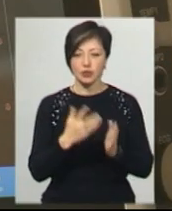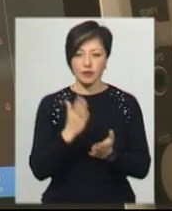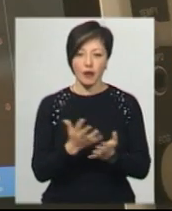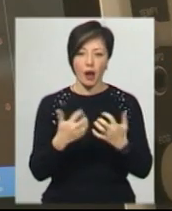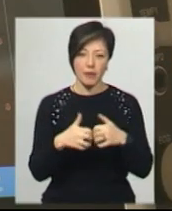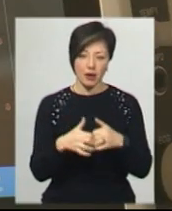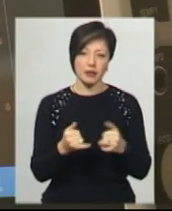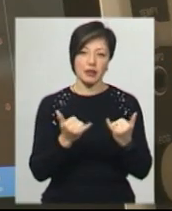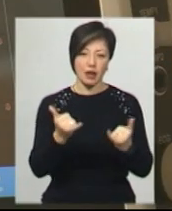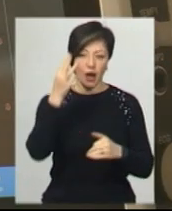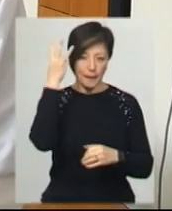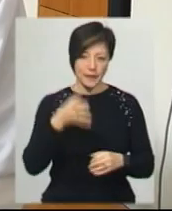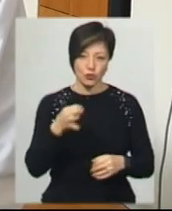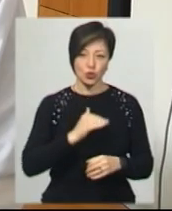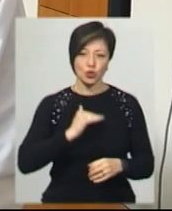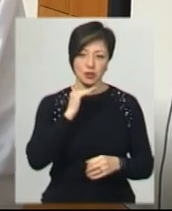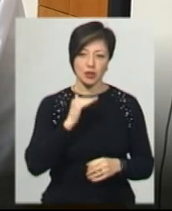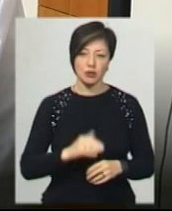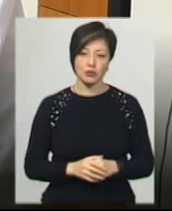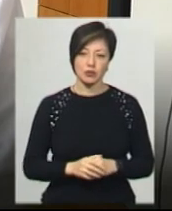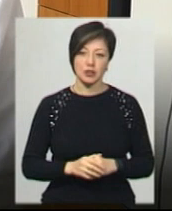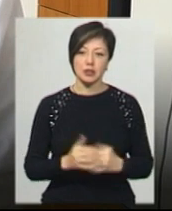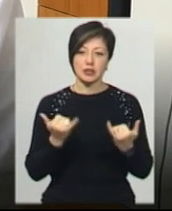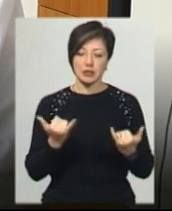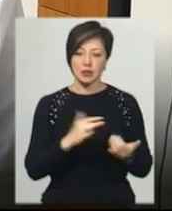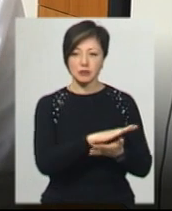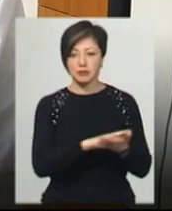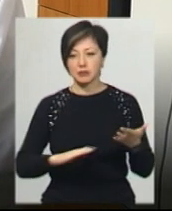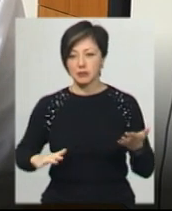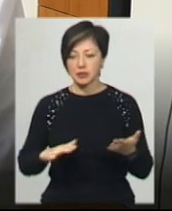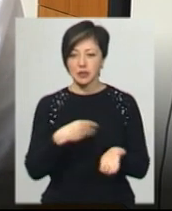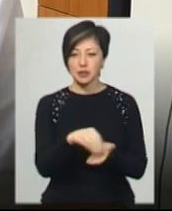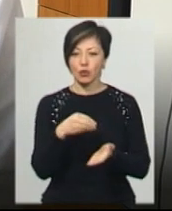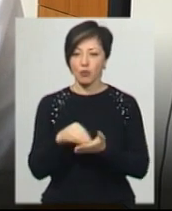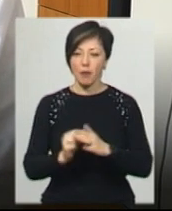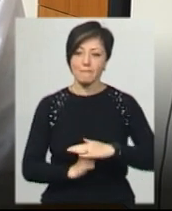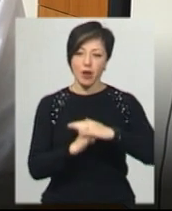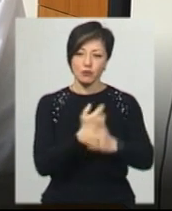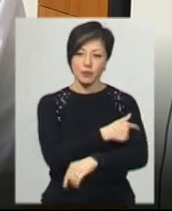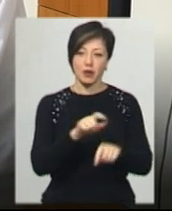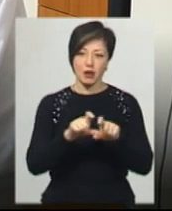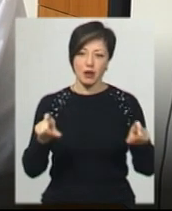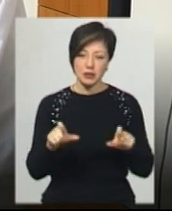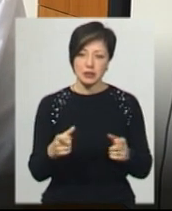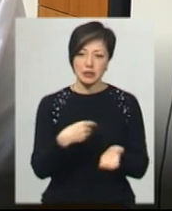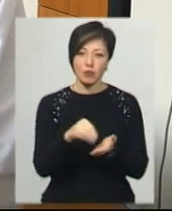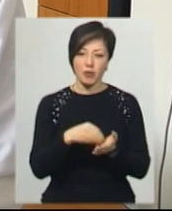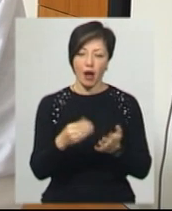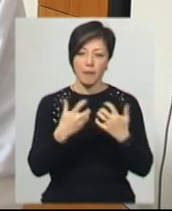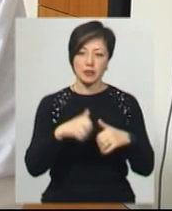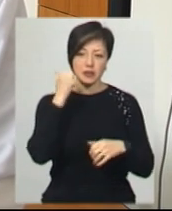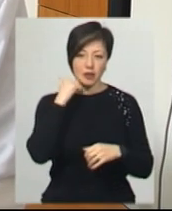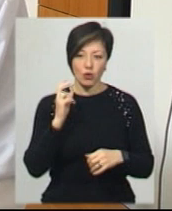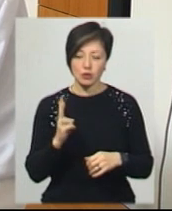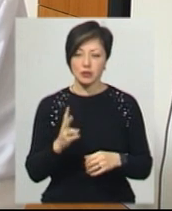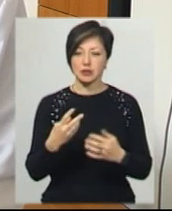апаратів наразі для Хмельниччини достатньо. Зараз йдуть закупки по базовим лікарням. Я знаю, що закупає апаратуру Старий Костянтинів,